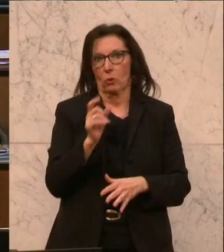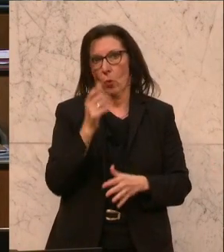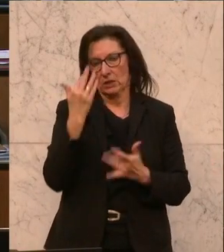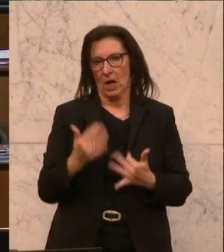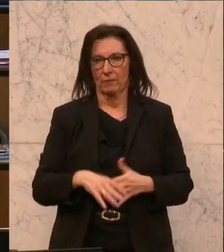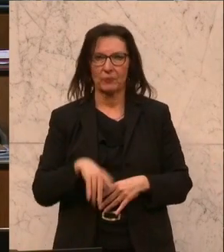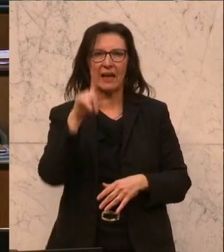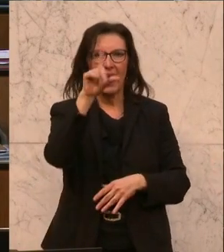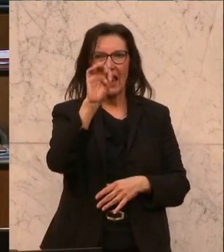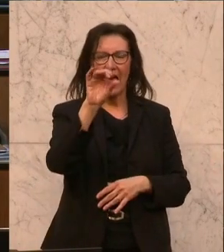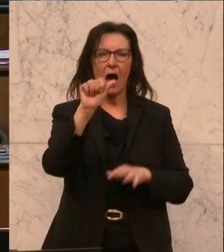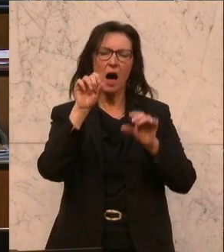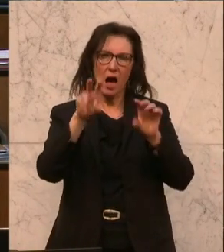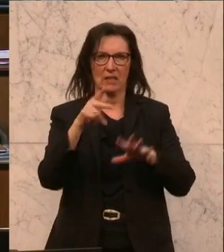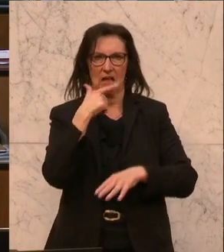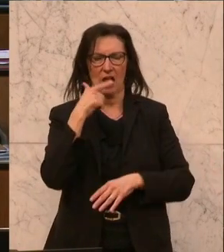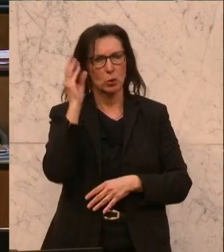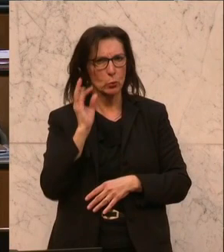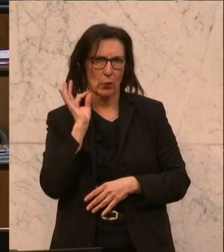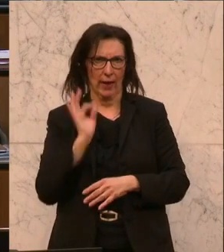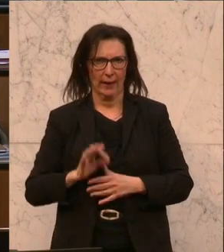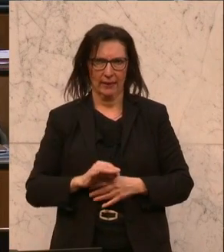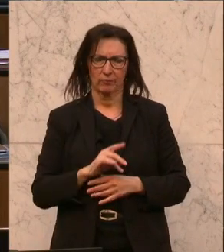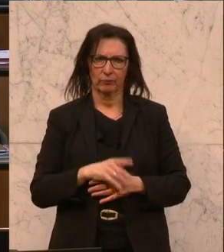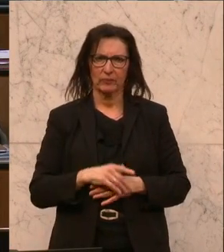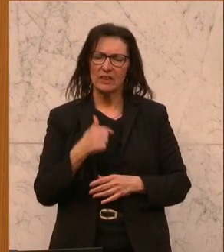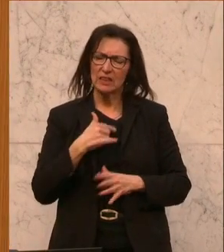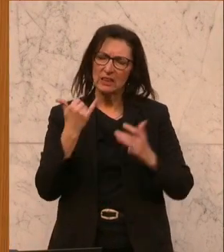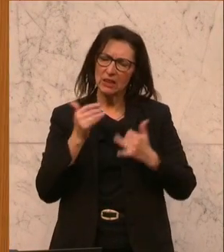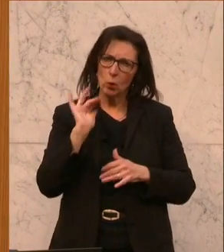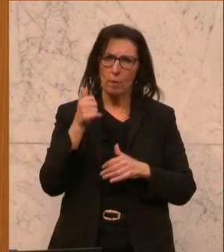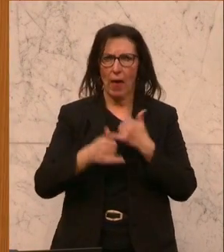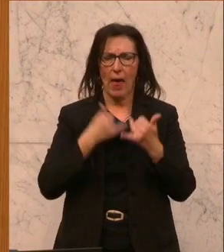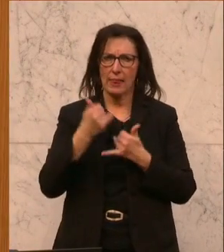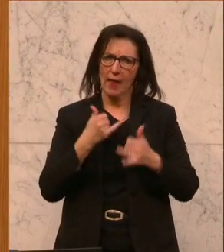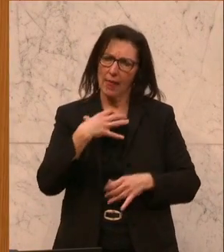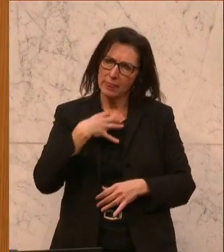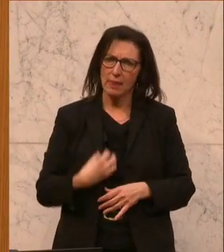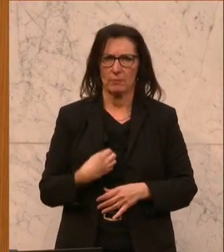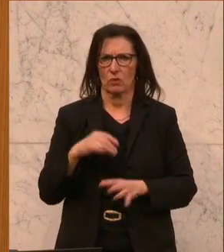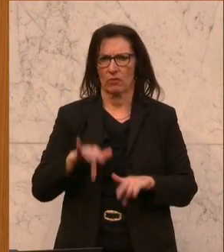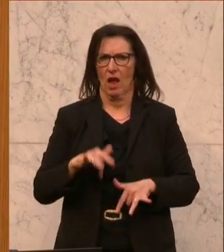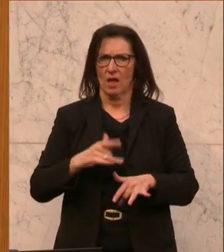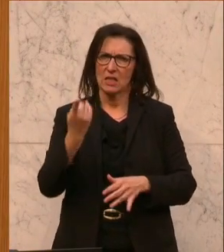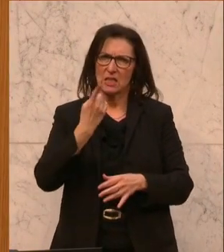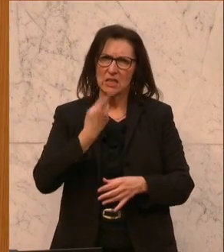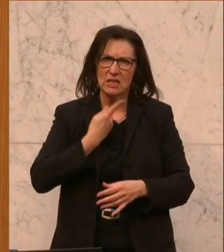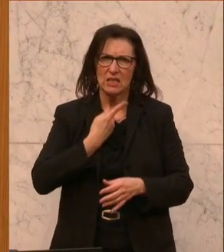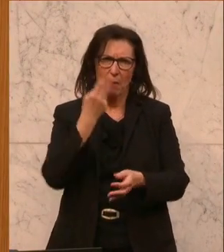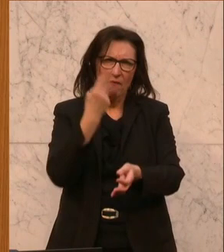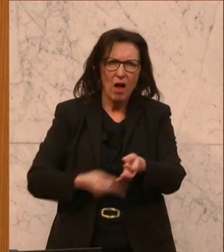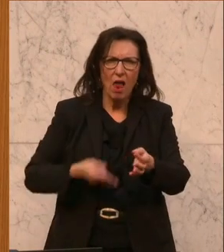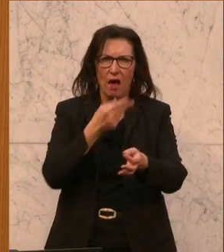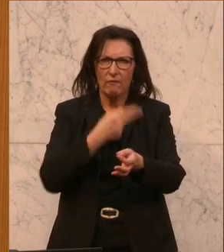Beispiel Lea schreibt, 18 Jahre alt, Schülerin, Ich leide nun seit über einem Jahr an Depressionen, Selbstverletzungen und Selbstmordgedanken.